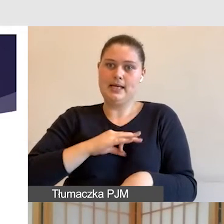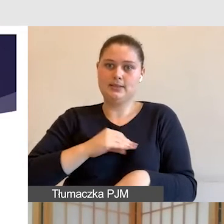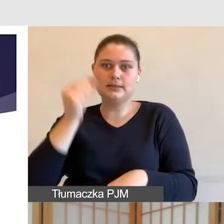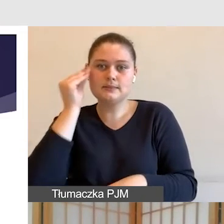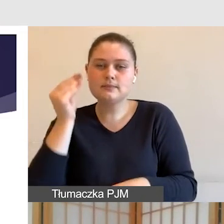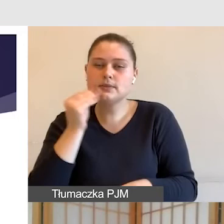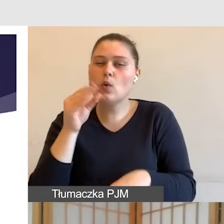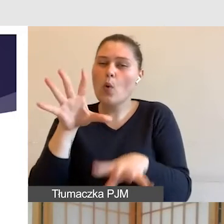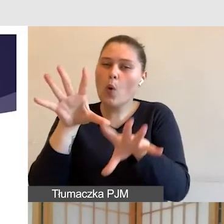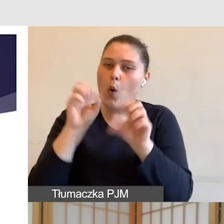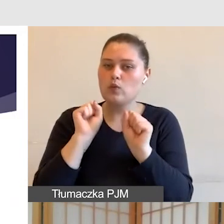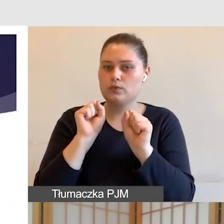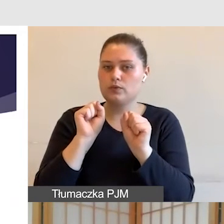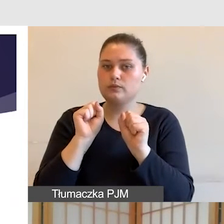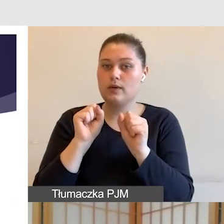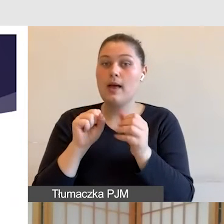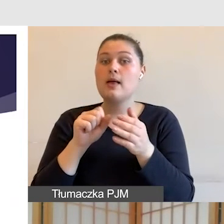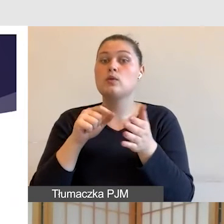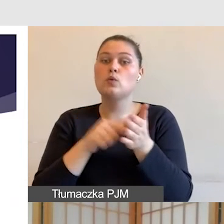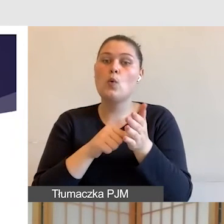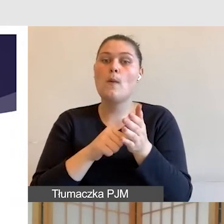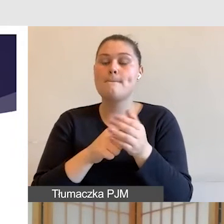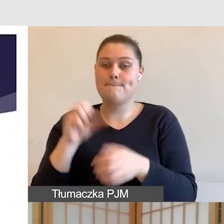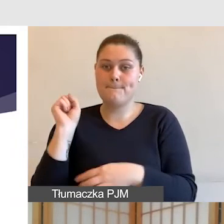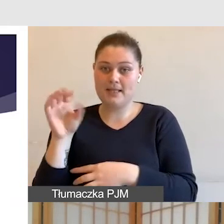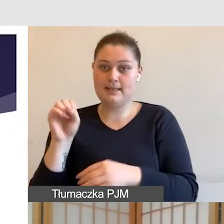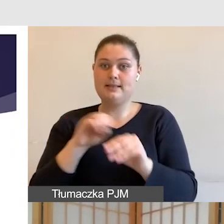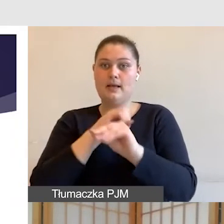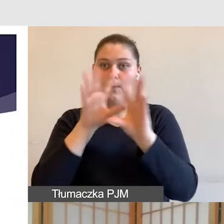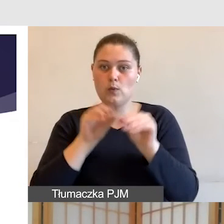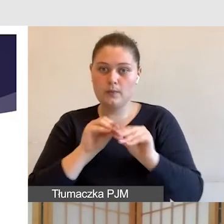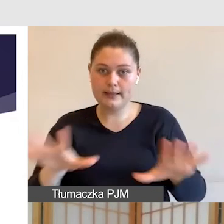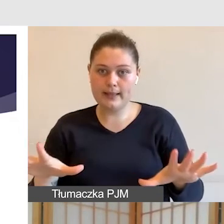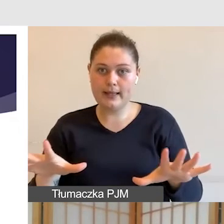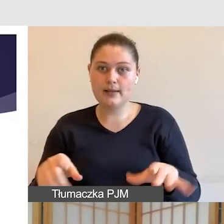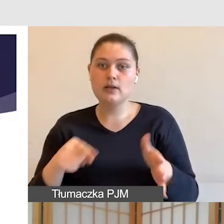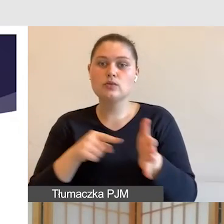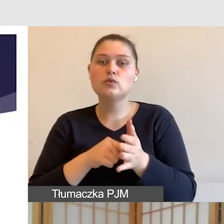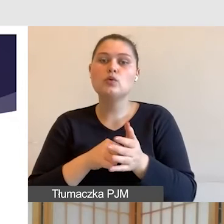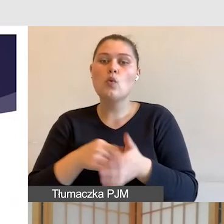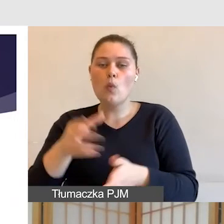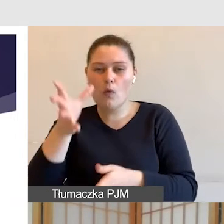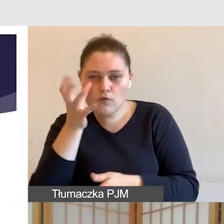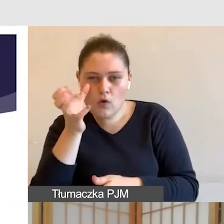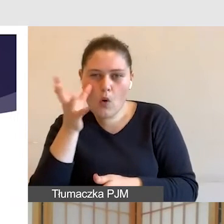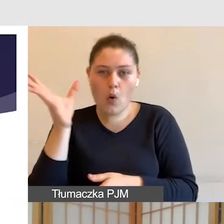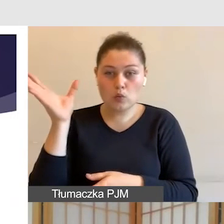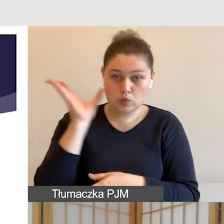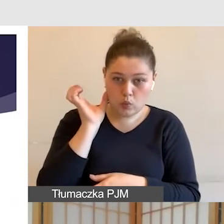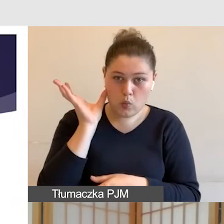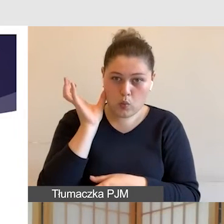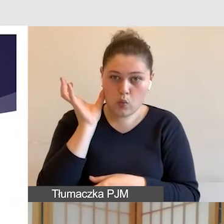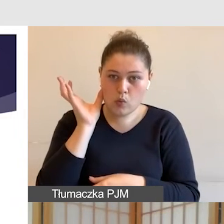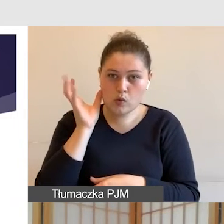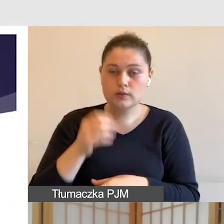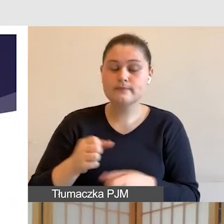komunikacji audiowizualnej, gdzie angażujemy nasz wzrok i słuch. Przede wszystkim tutaj widzimy,